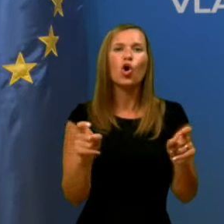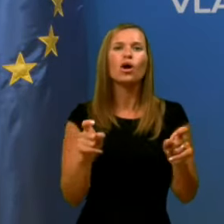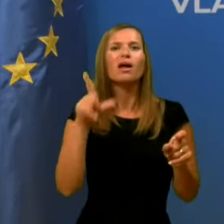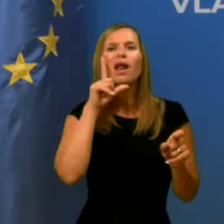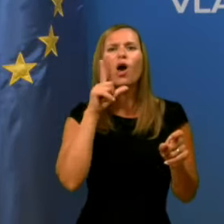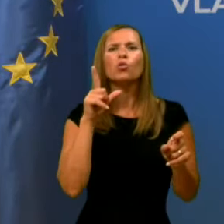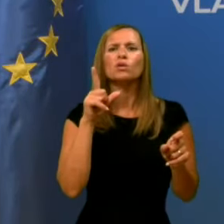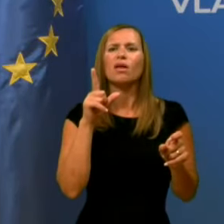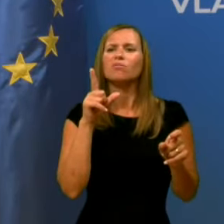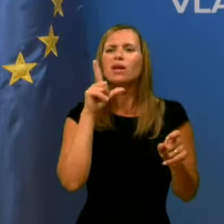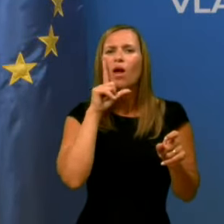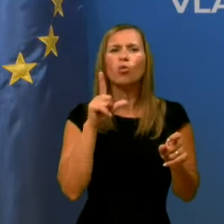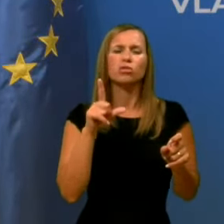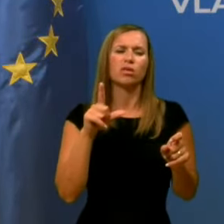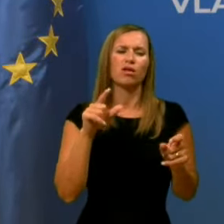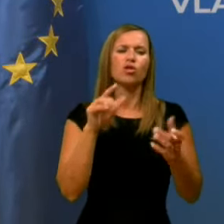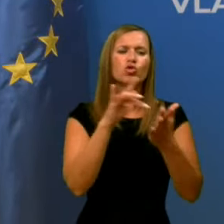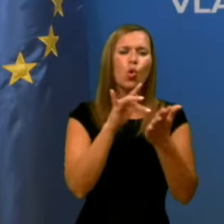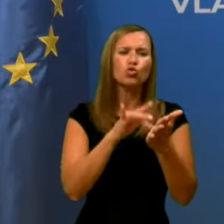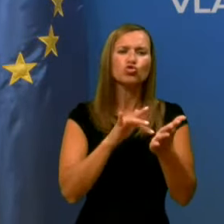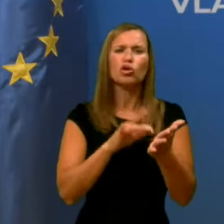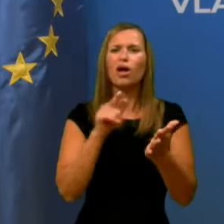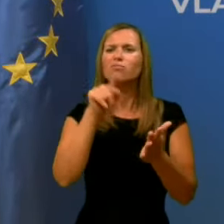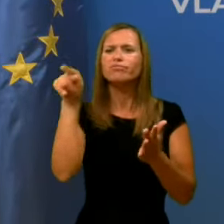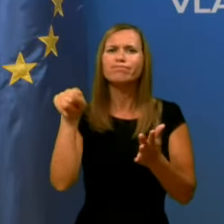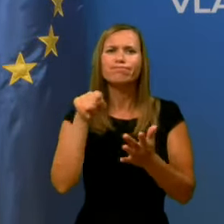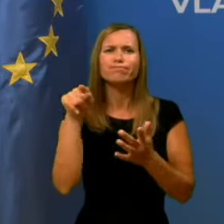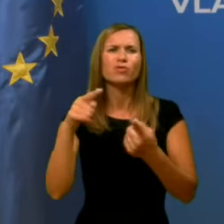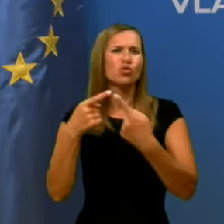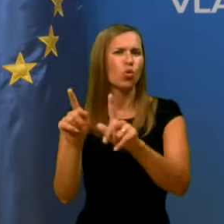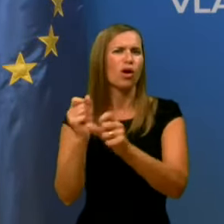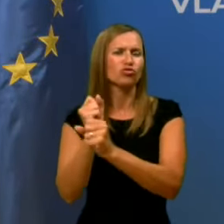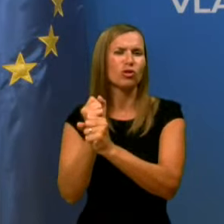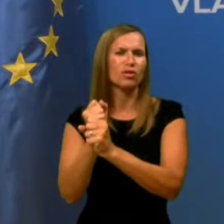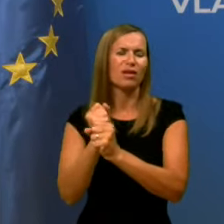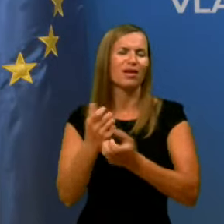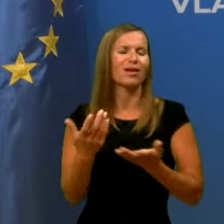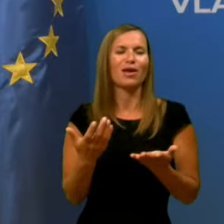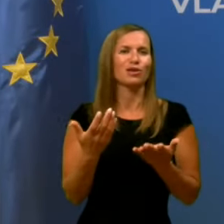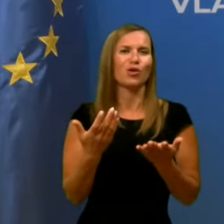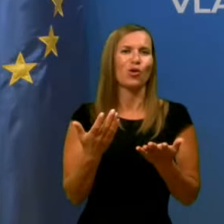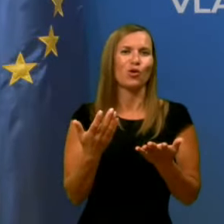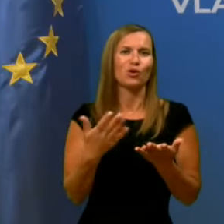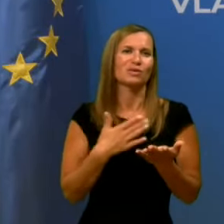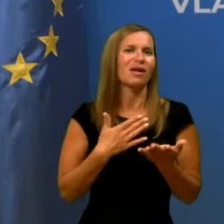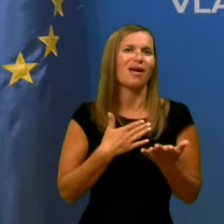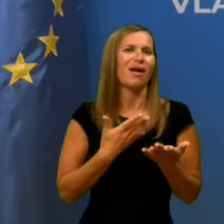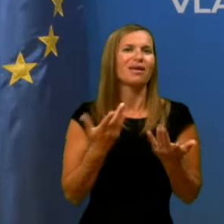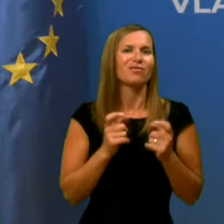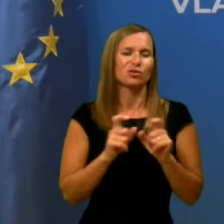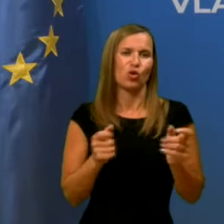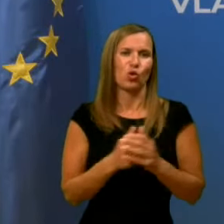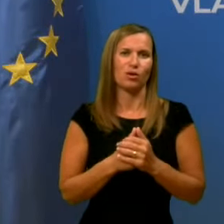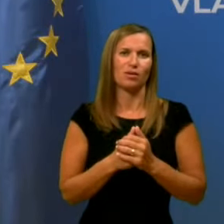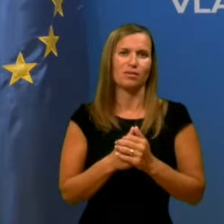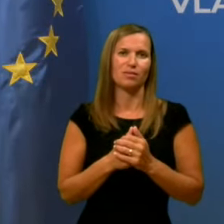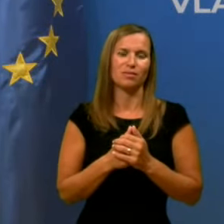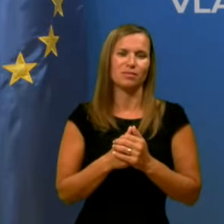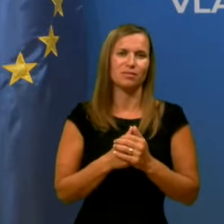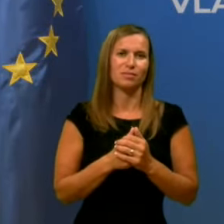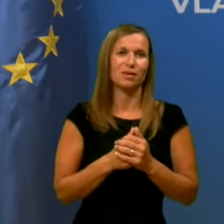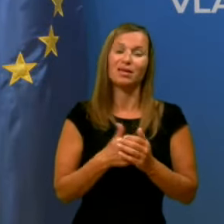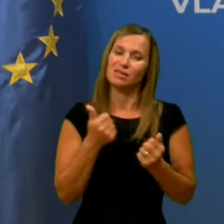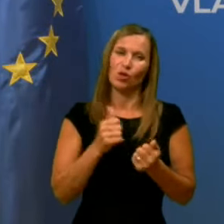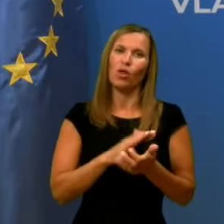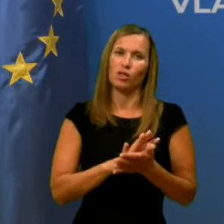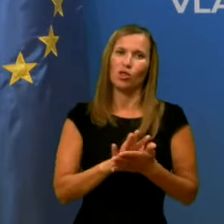glavne točke, kjer vi torej nekako ne pridete skupaj, oziroma, da v bistvu sedaj, torej spet pogovarjamo na kom je ta odgovornost. V bistvu je